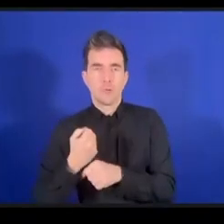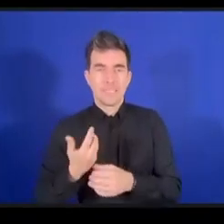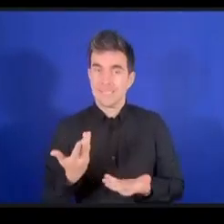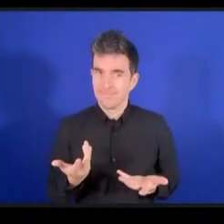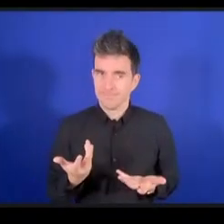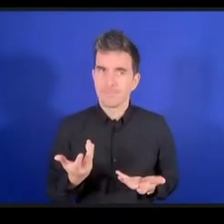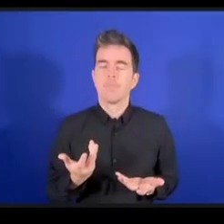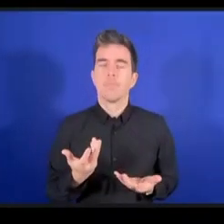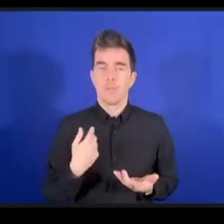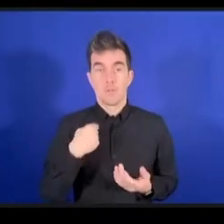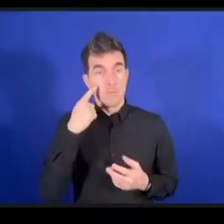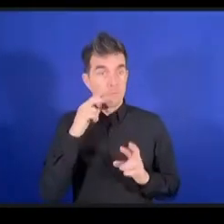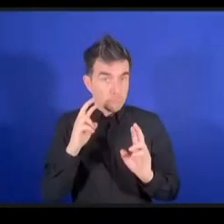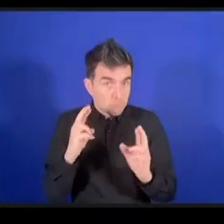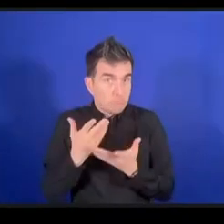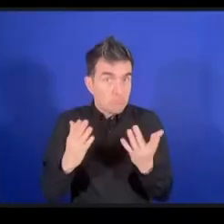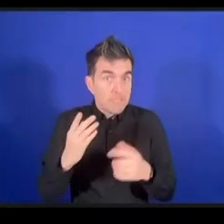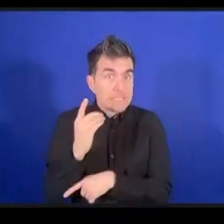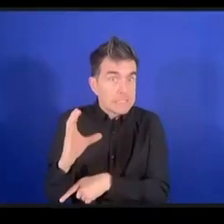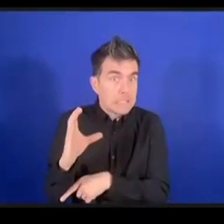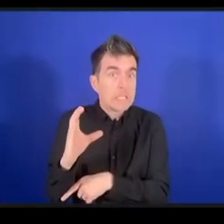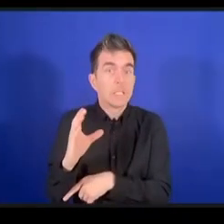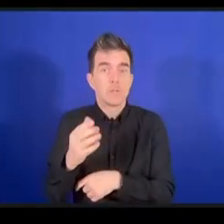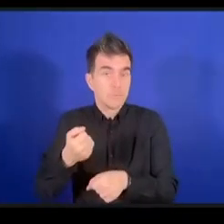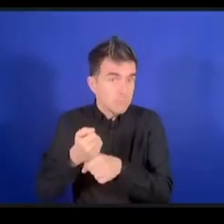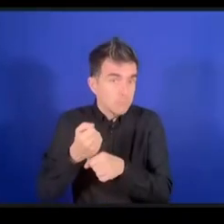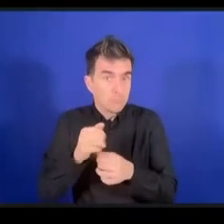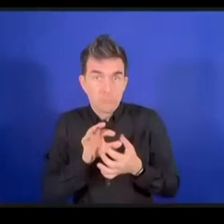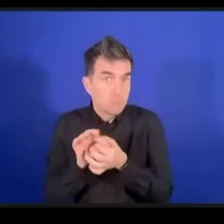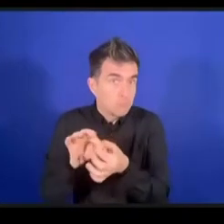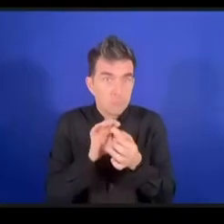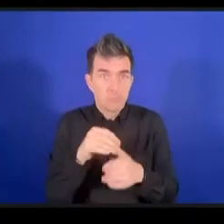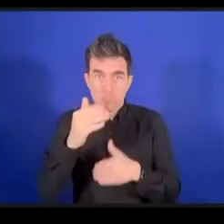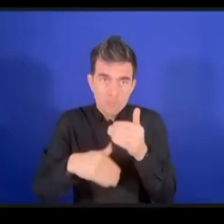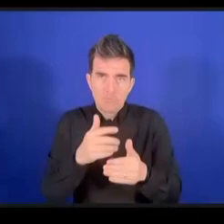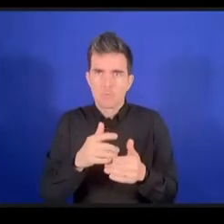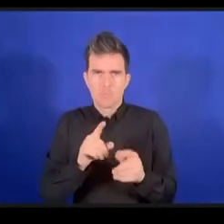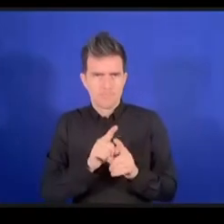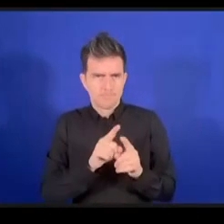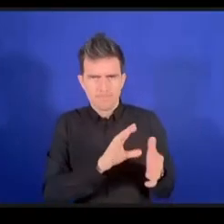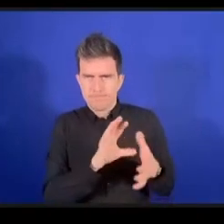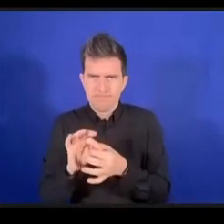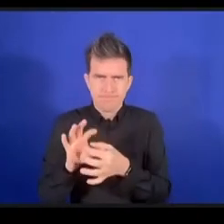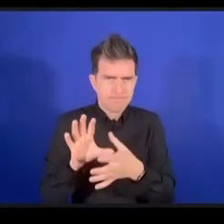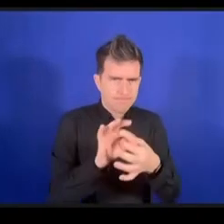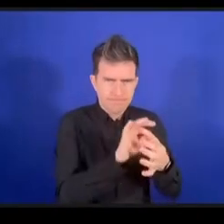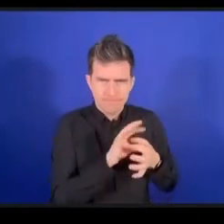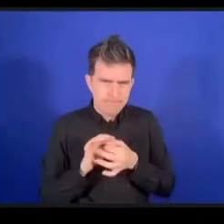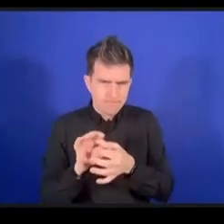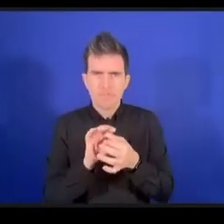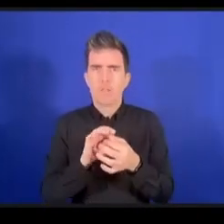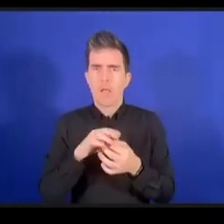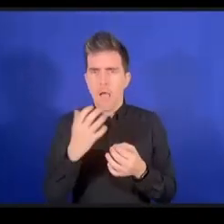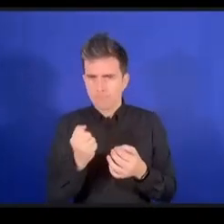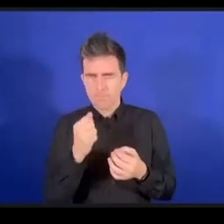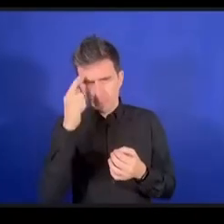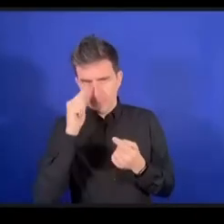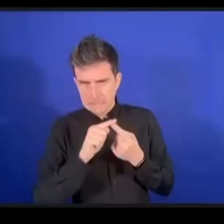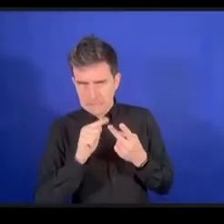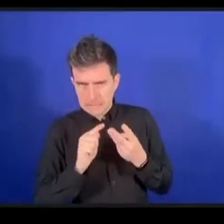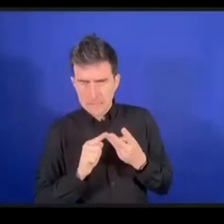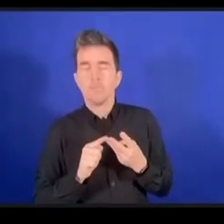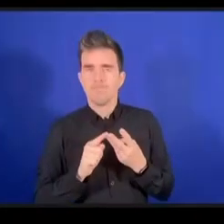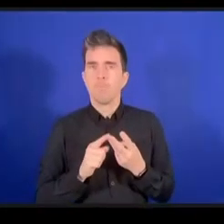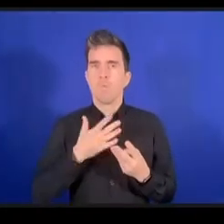نأمل بأن هذه الاتلافات ستأخذ لن تفصل بين كل هذه